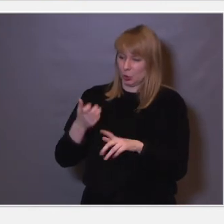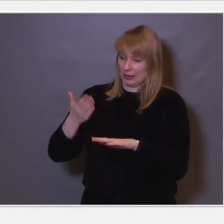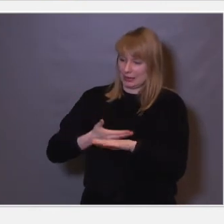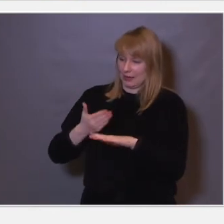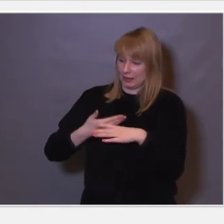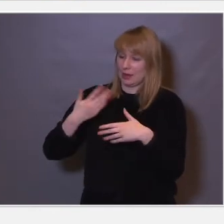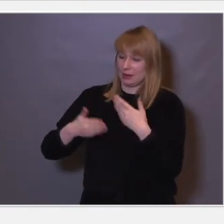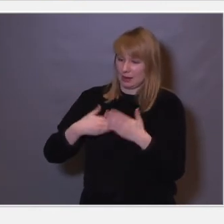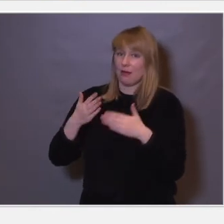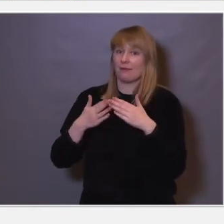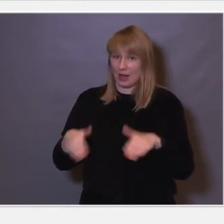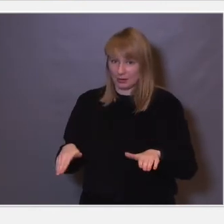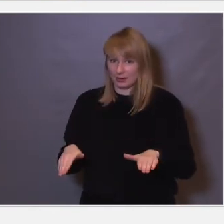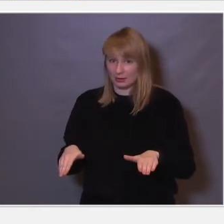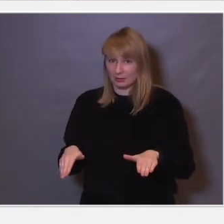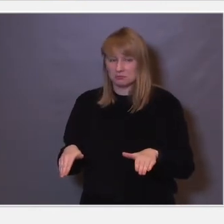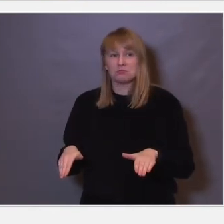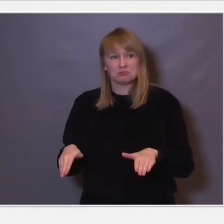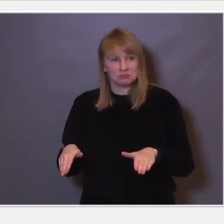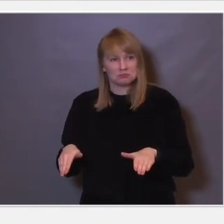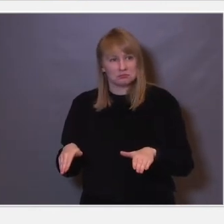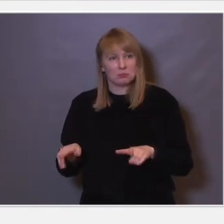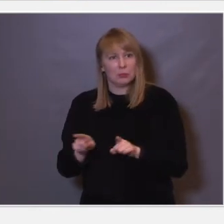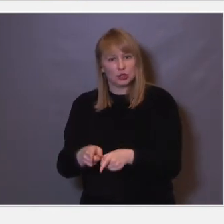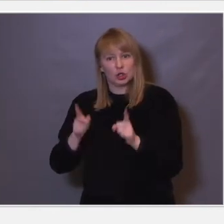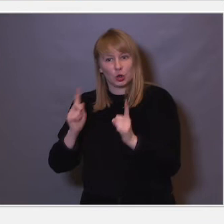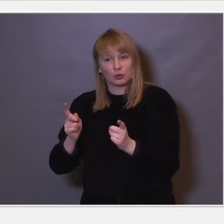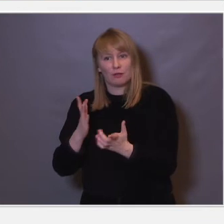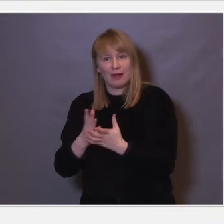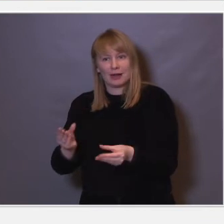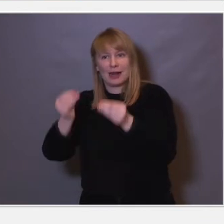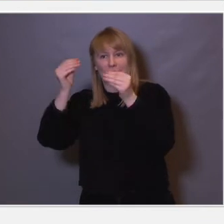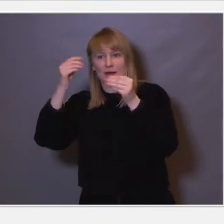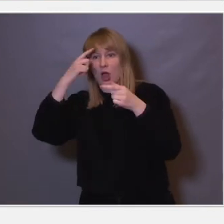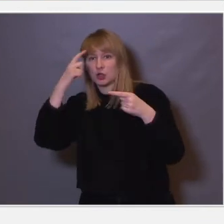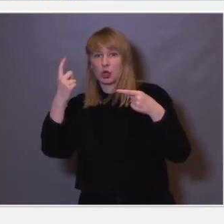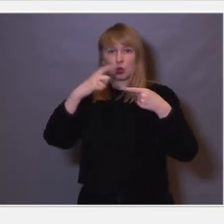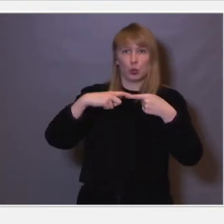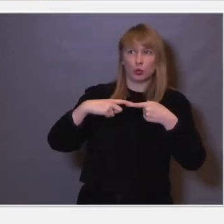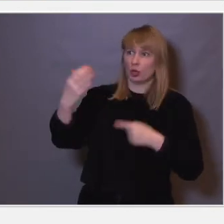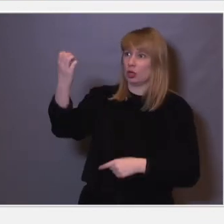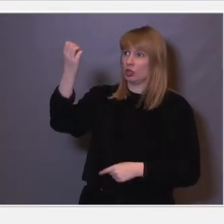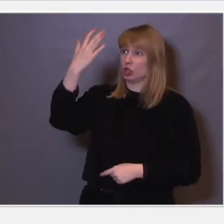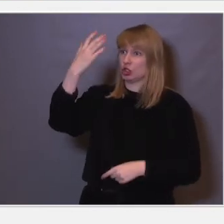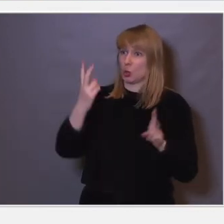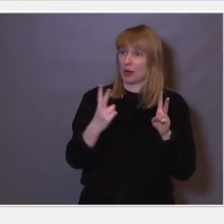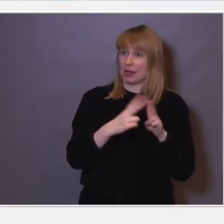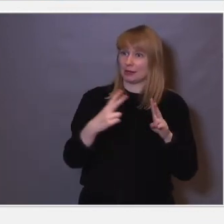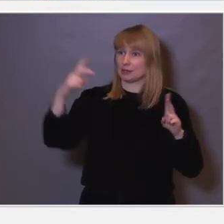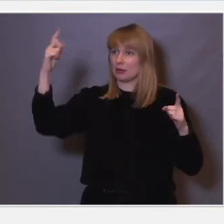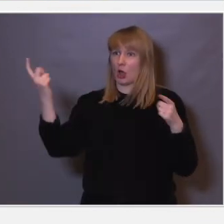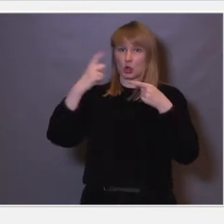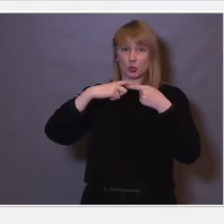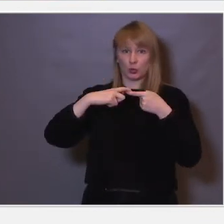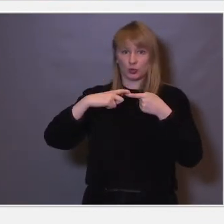så har denne rotten lært den assosiasjonen med det lyse og det elektriske støtet,